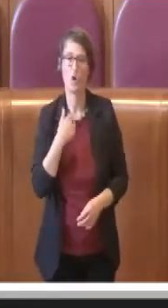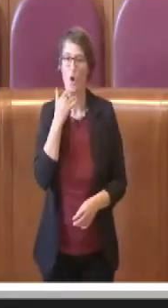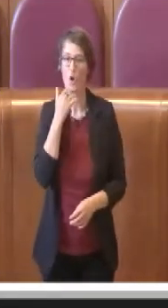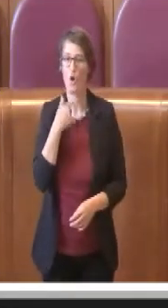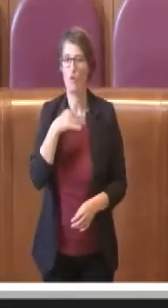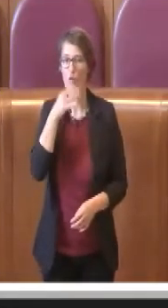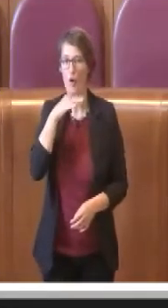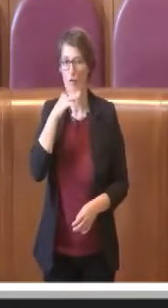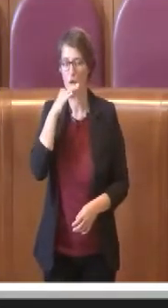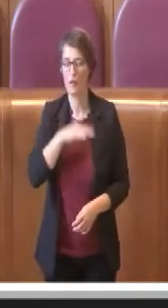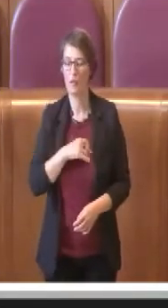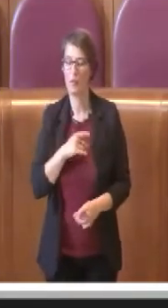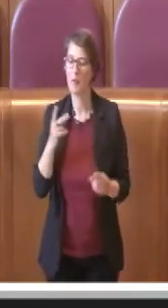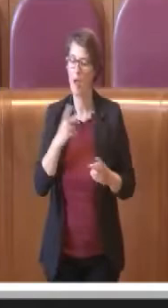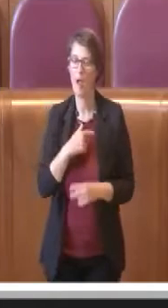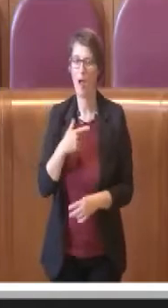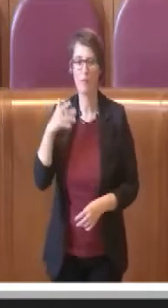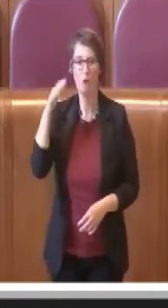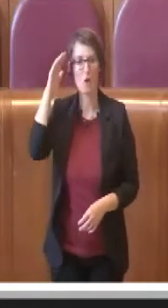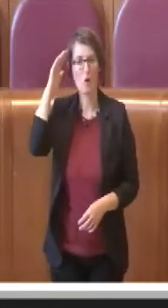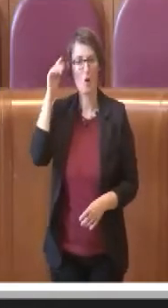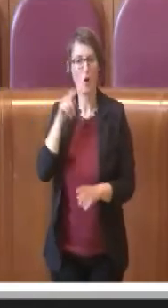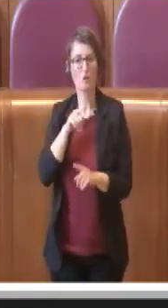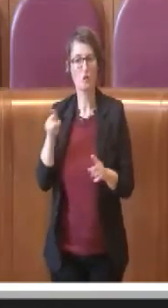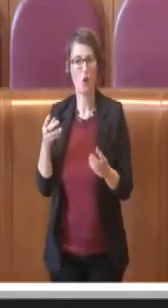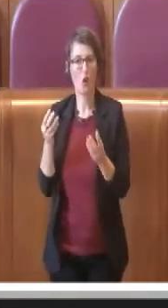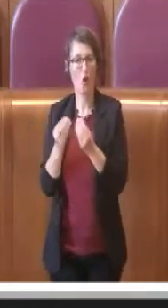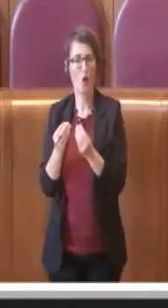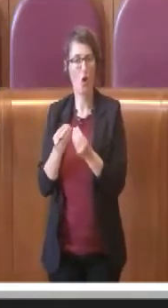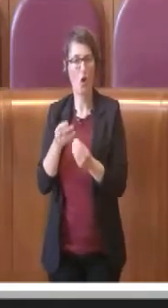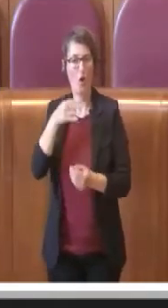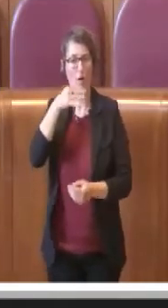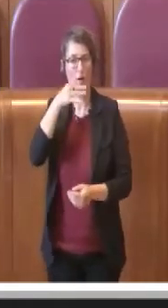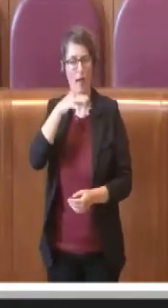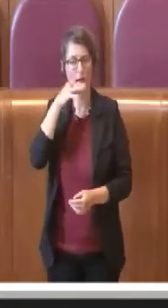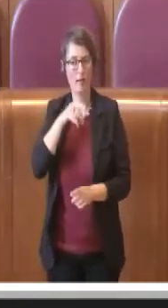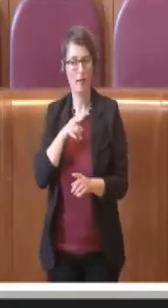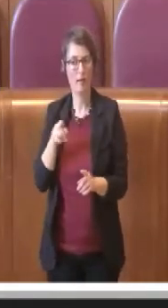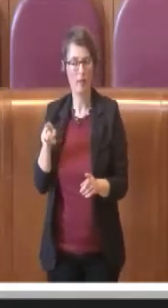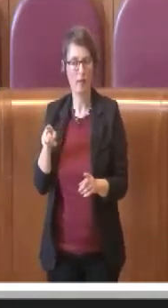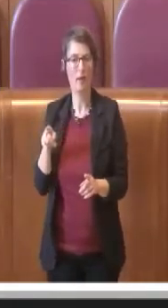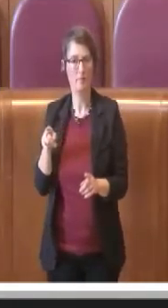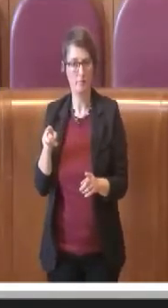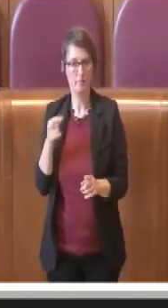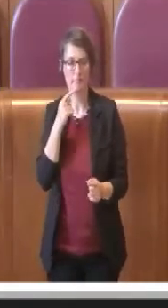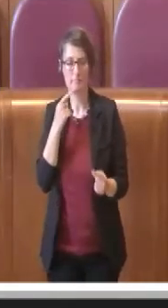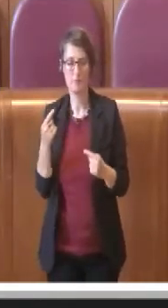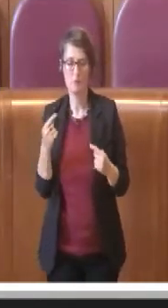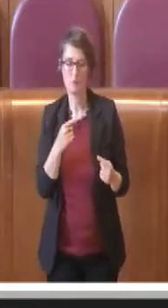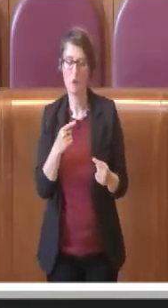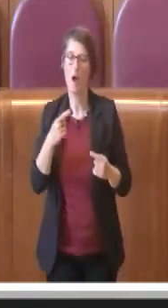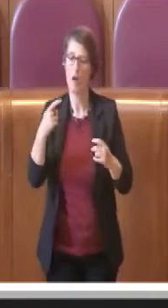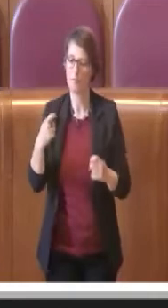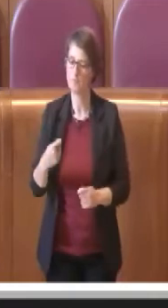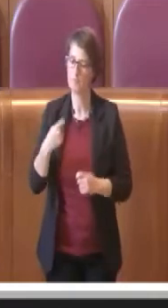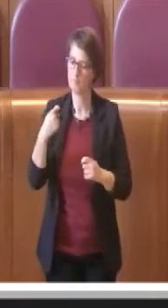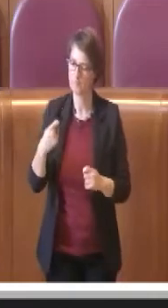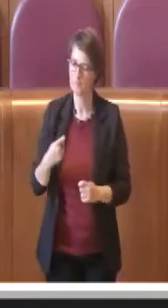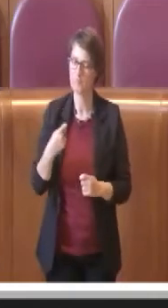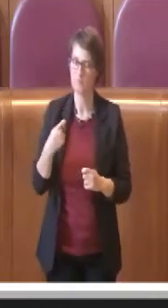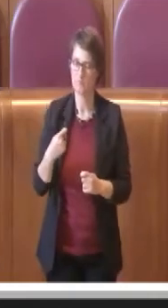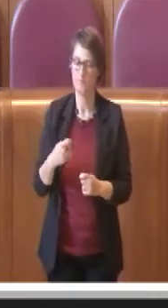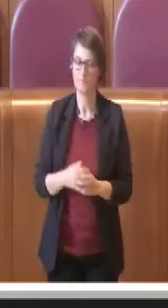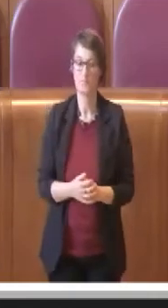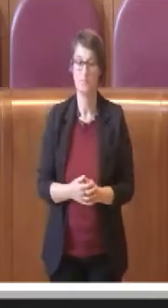stimolato gli interventi dei colleghi in questa discussione. Vedo che c'è una foca